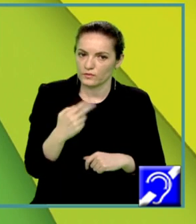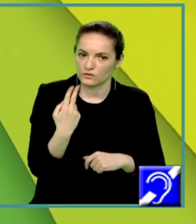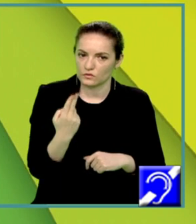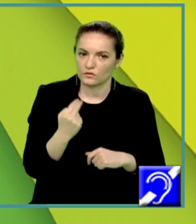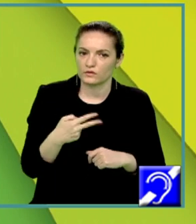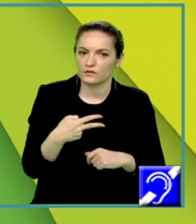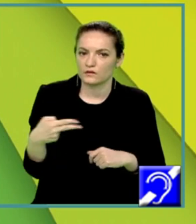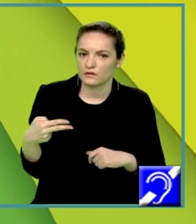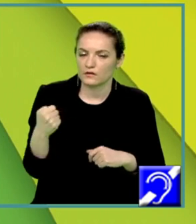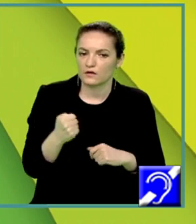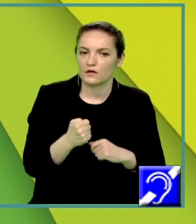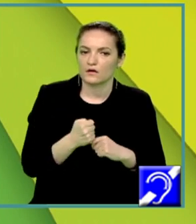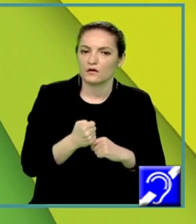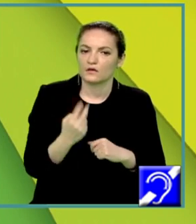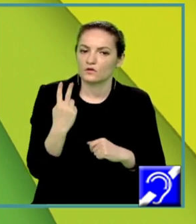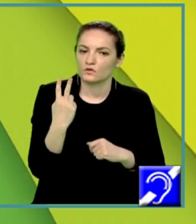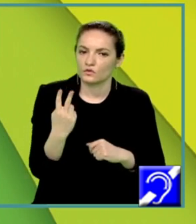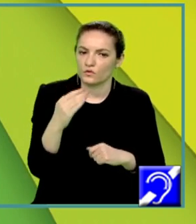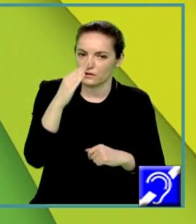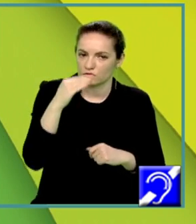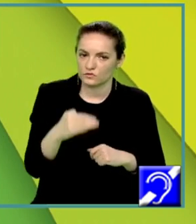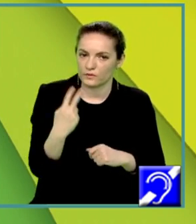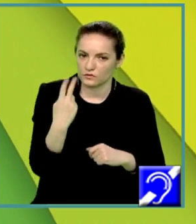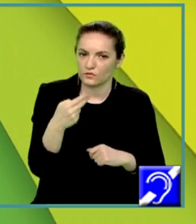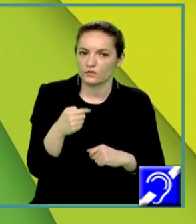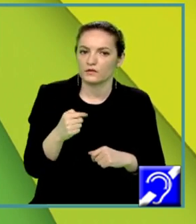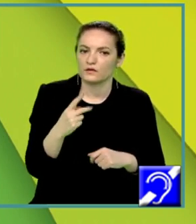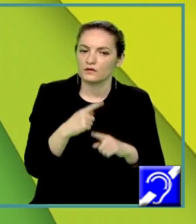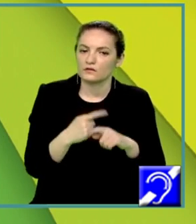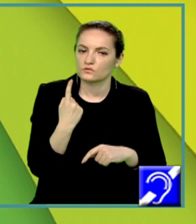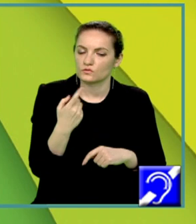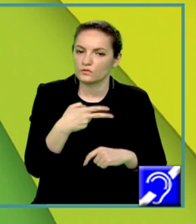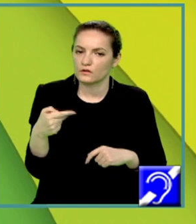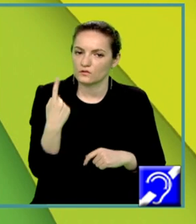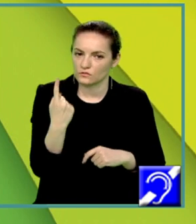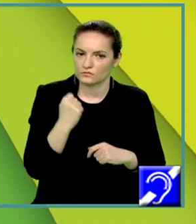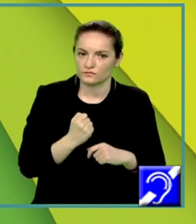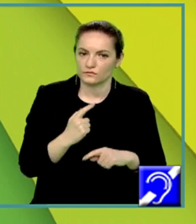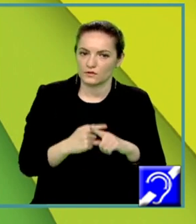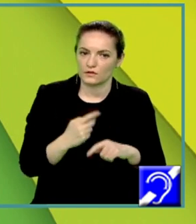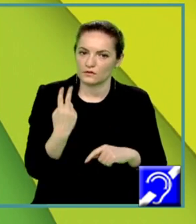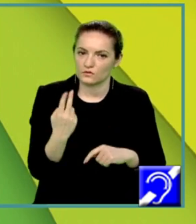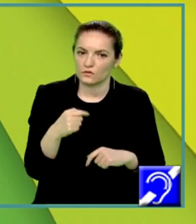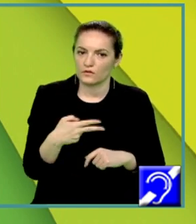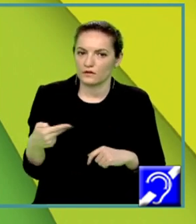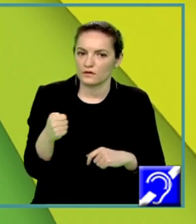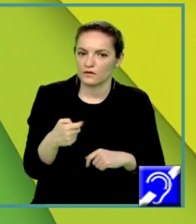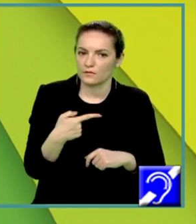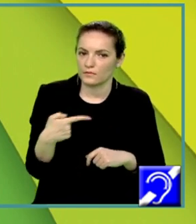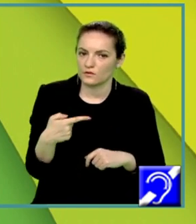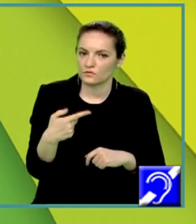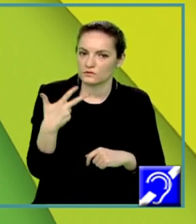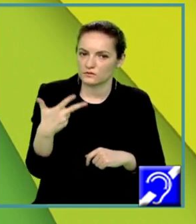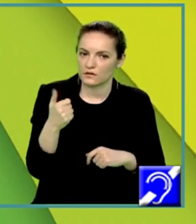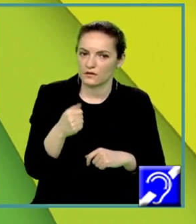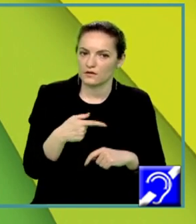supra 2 și obținem x 1 egal cu 1 iar x 2 este egal cu minus 3 minus 5 supra